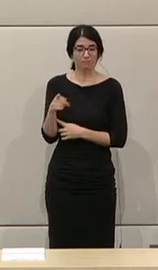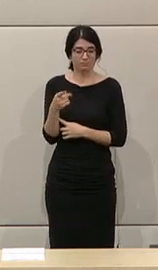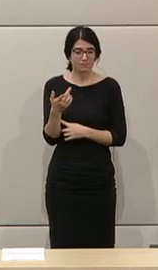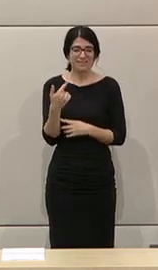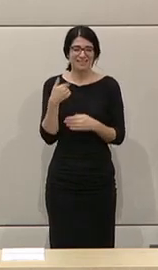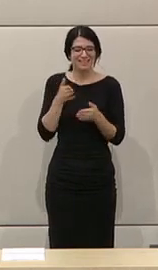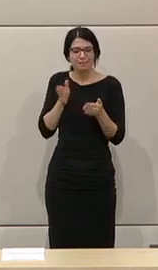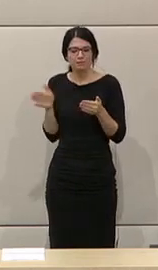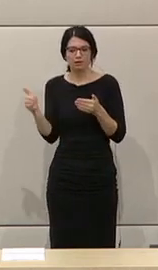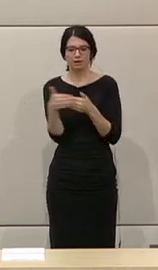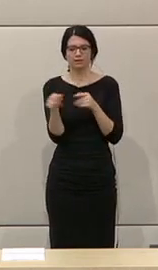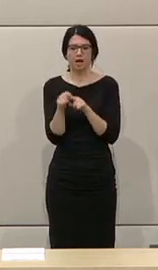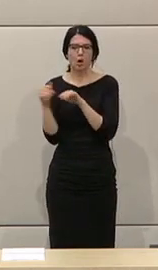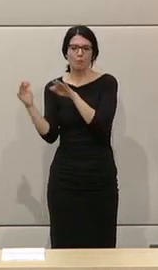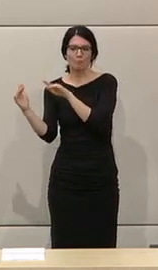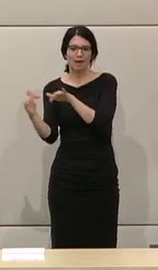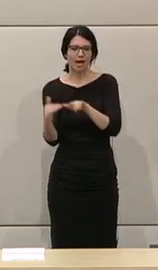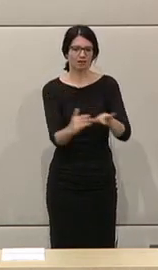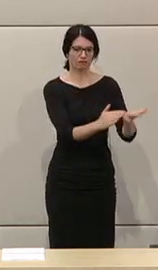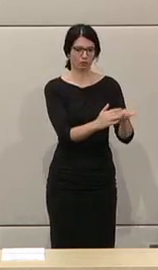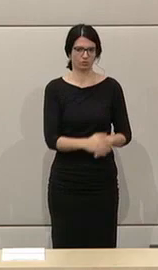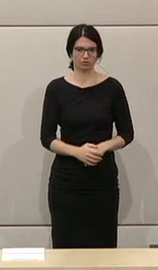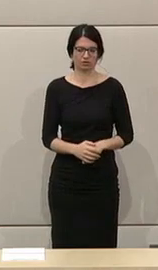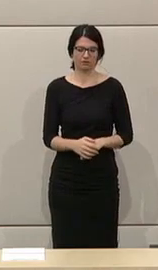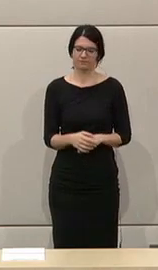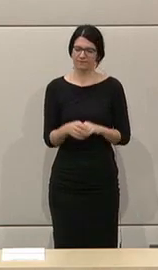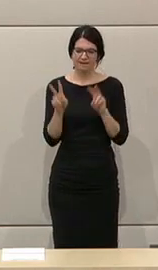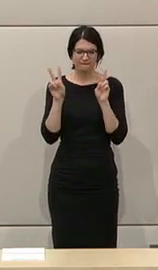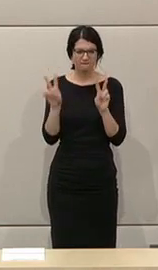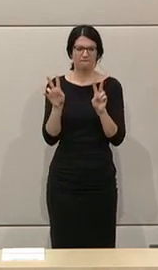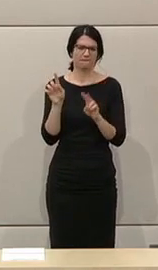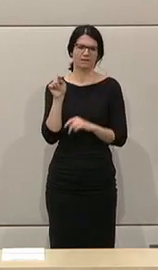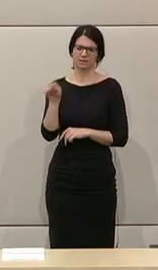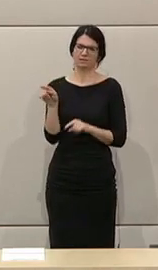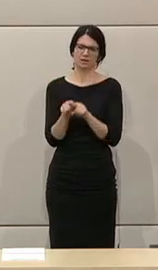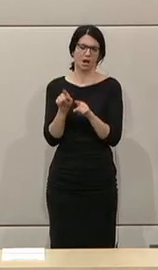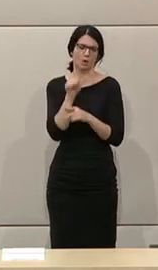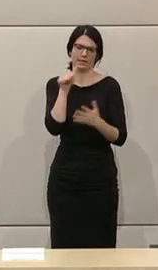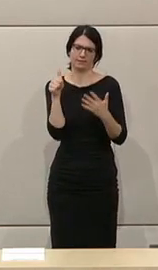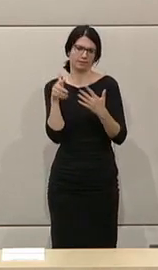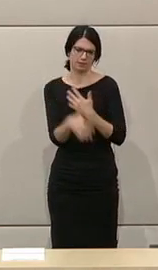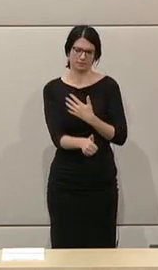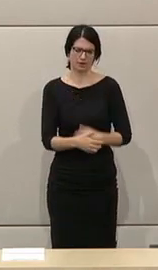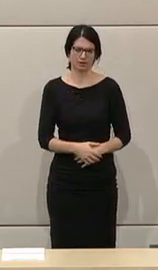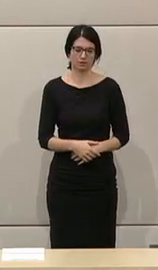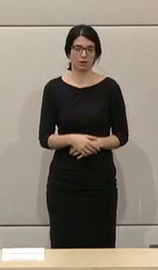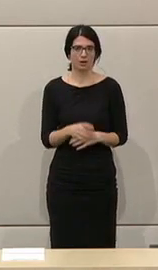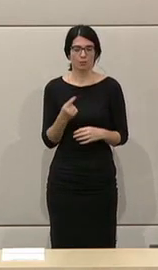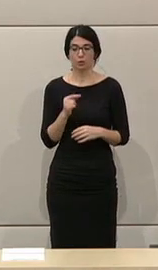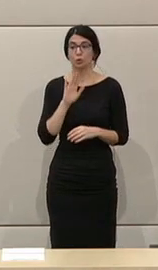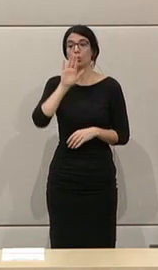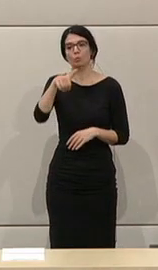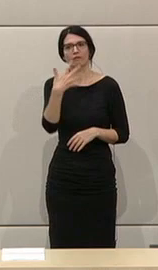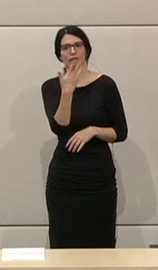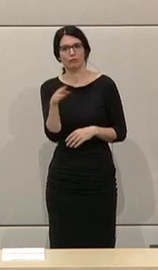ja auch indirekt eine Einflussnahme, wie immer man das nennt. Auch in Wahrheit intransparent und in einer sehr großen Höhe. Und zwar, da geht es noch weit über die